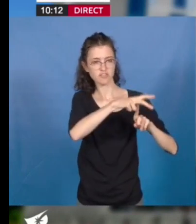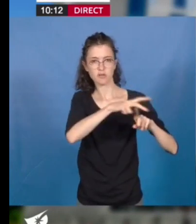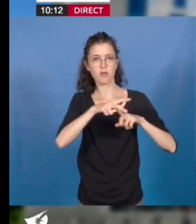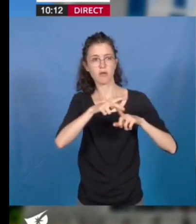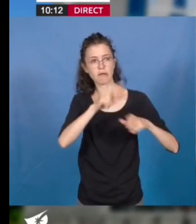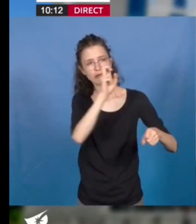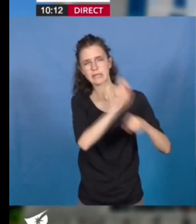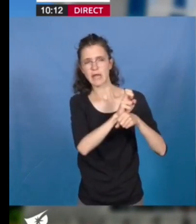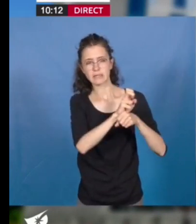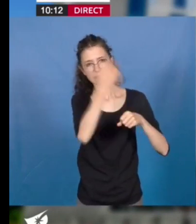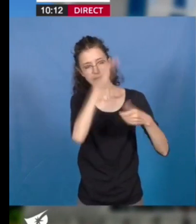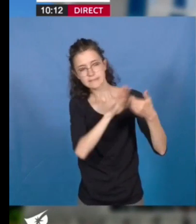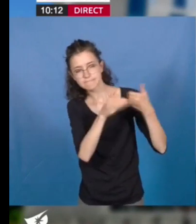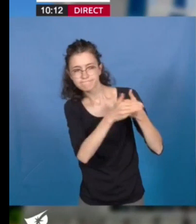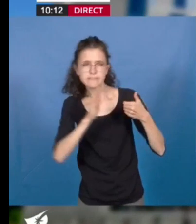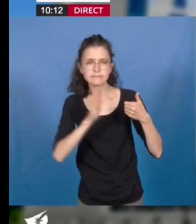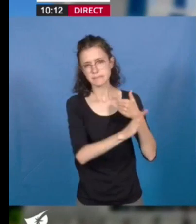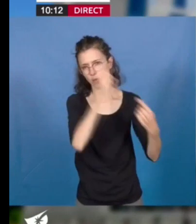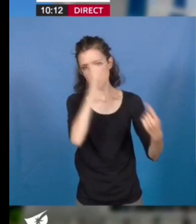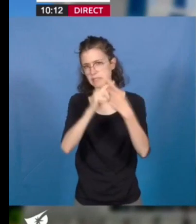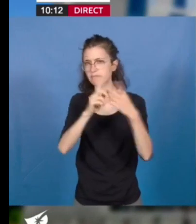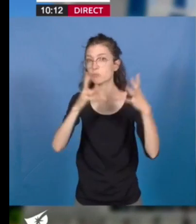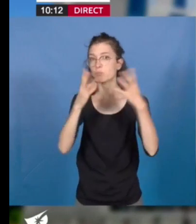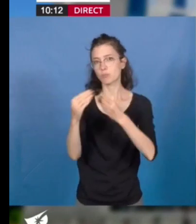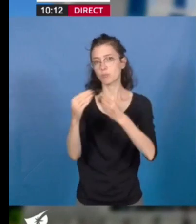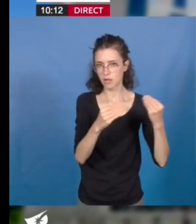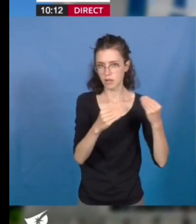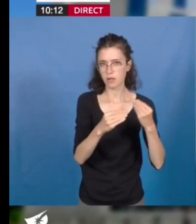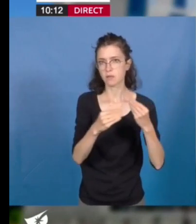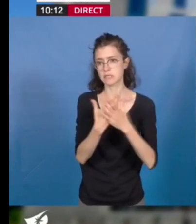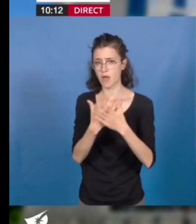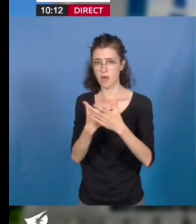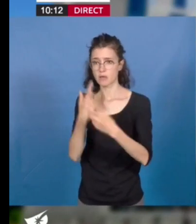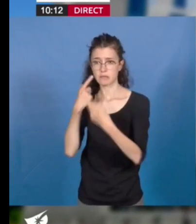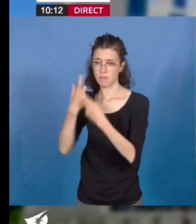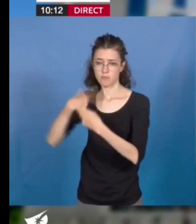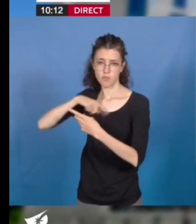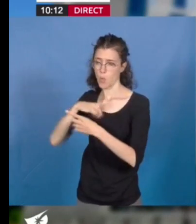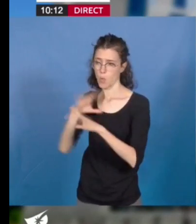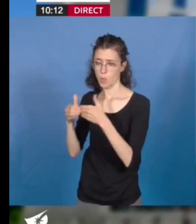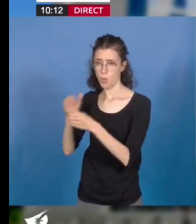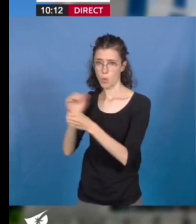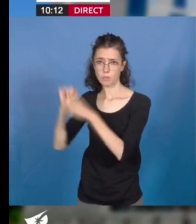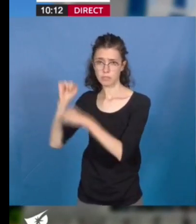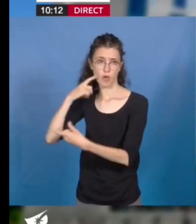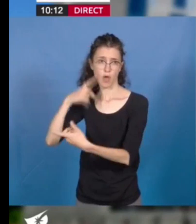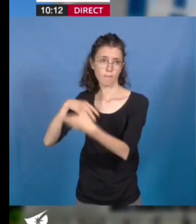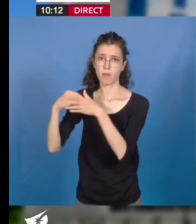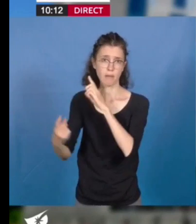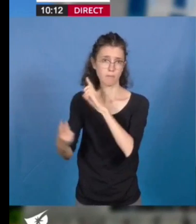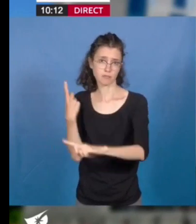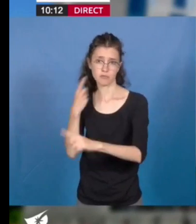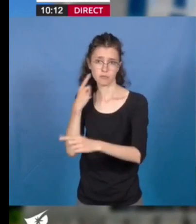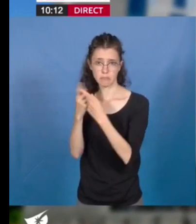est pour les élus communistes essentiel dans ce projet, et cela sur le long terme. Les futurs élus,